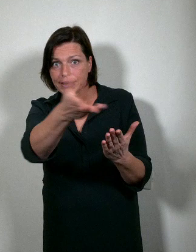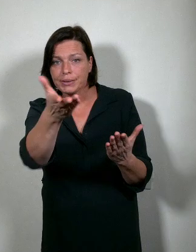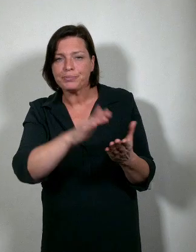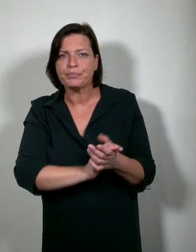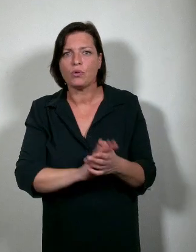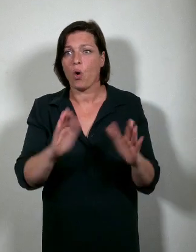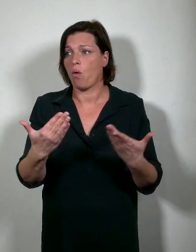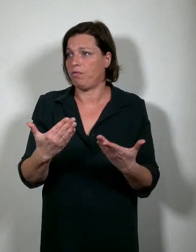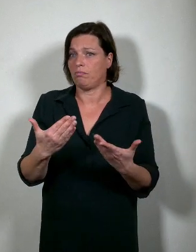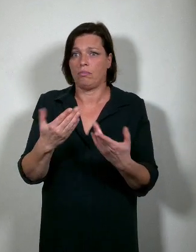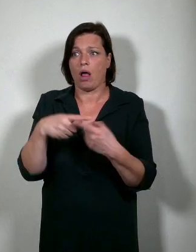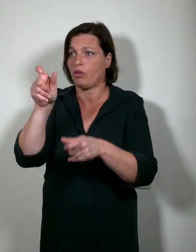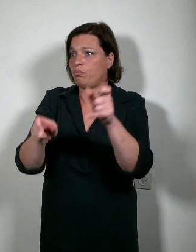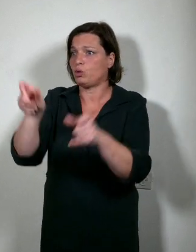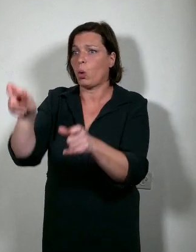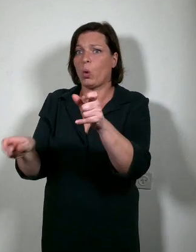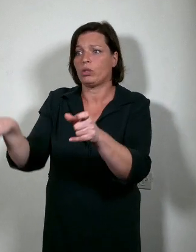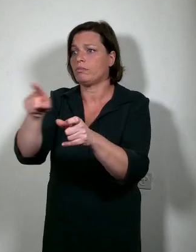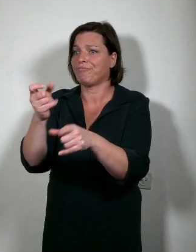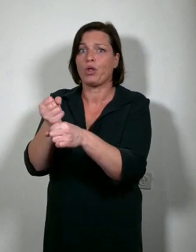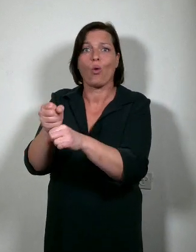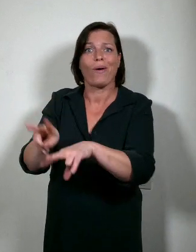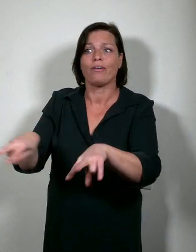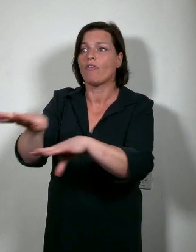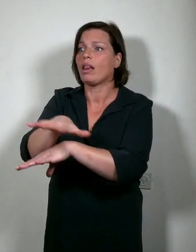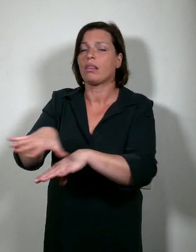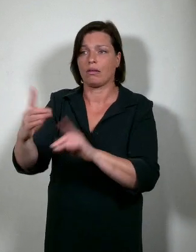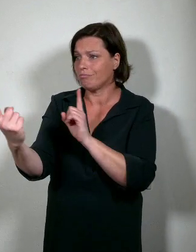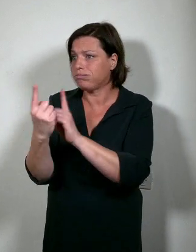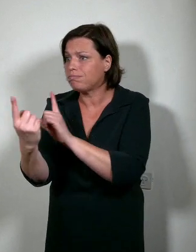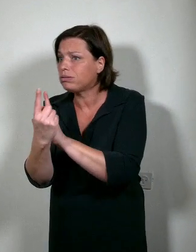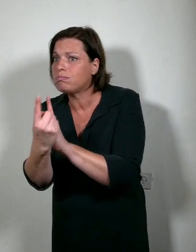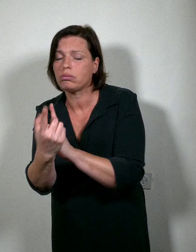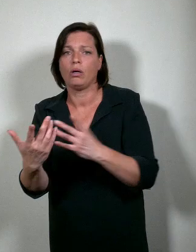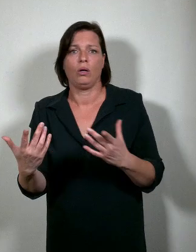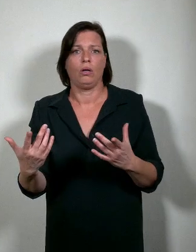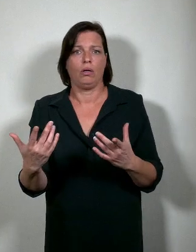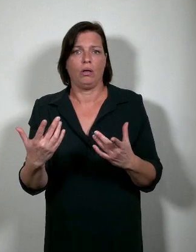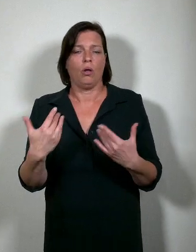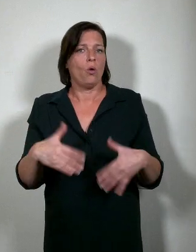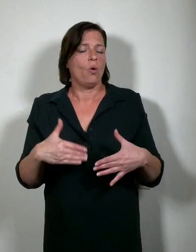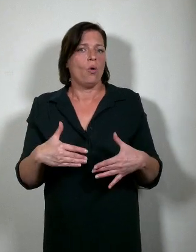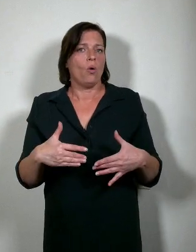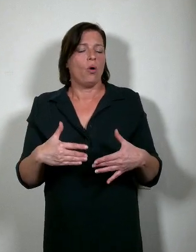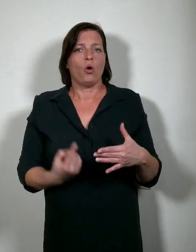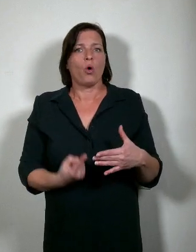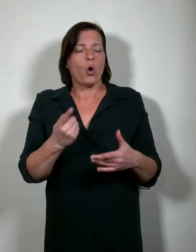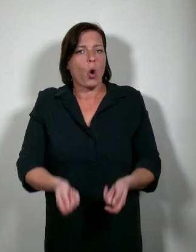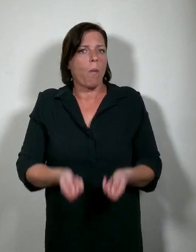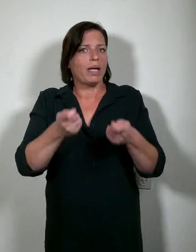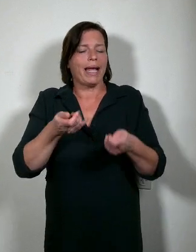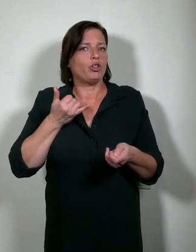Of spreek met mensen uit het zogenaamde werkveld. Er is een enorm tekort aan hoog